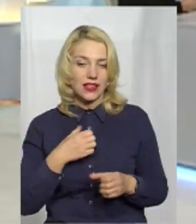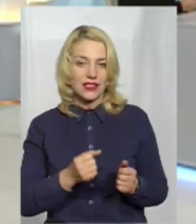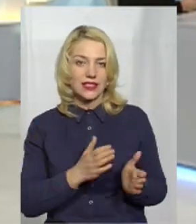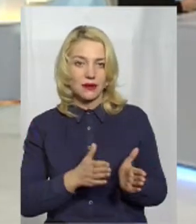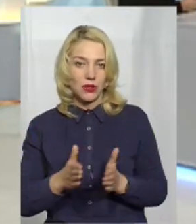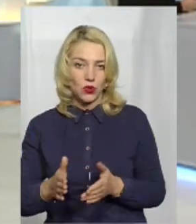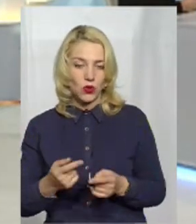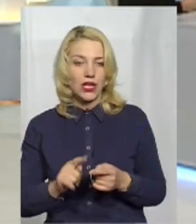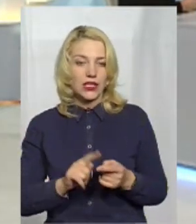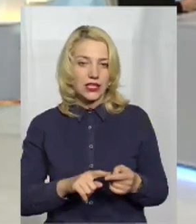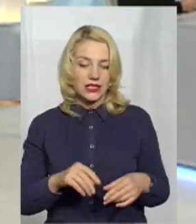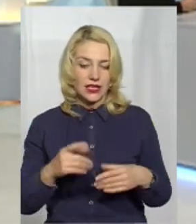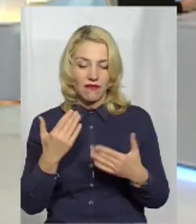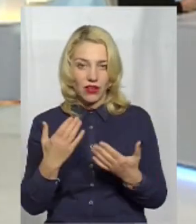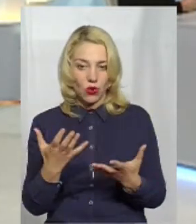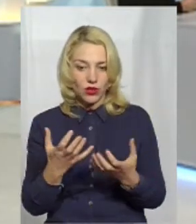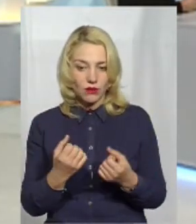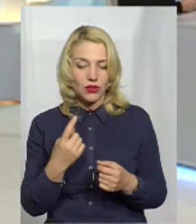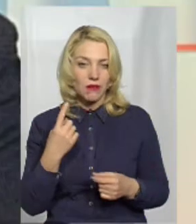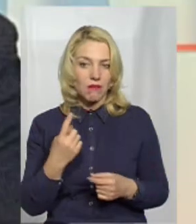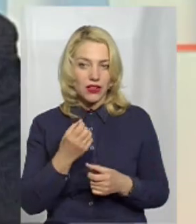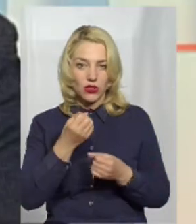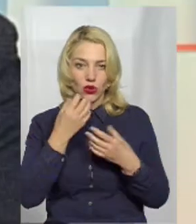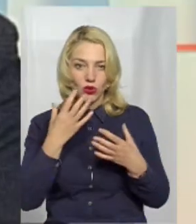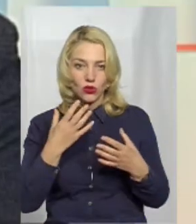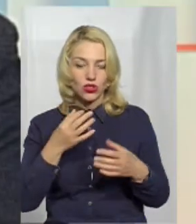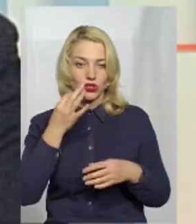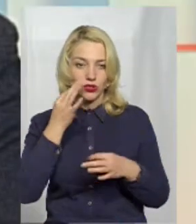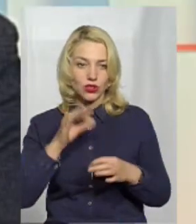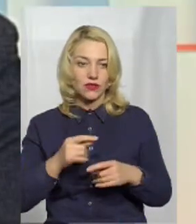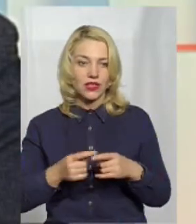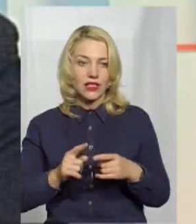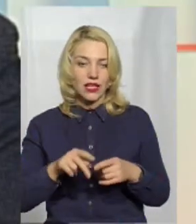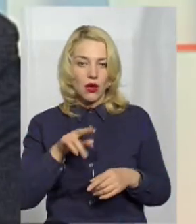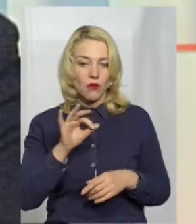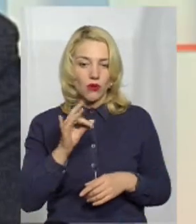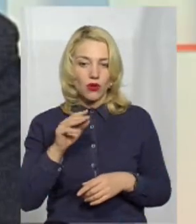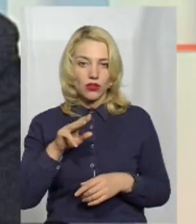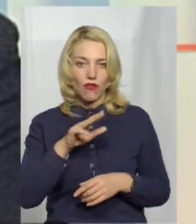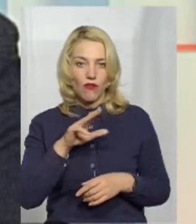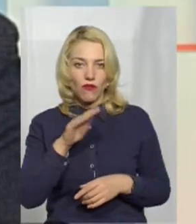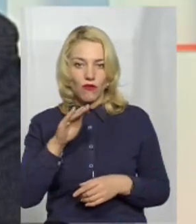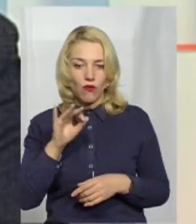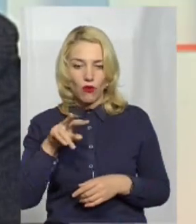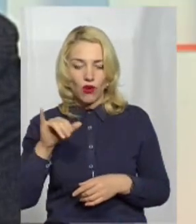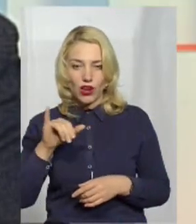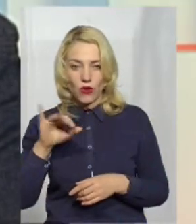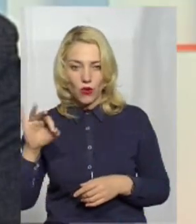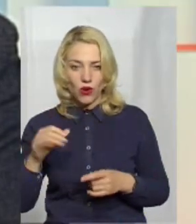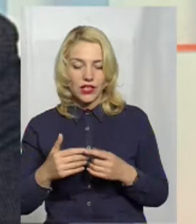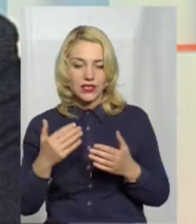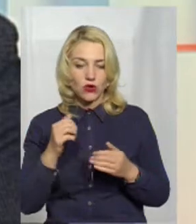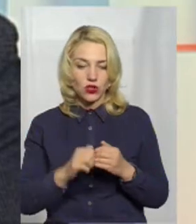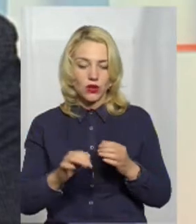це ви отримаєте перший якийсь такий хороший досвід, і це ваше портфоліо. Тобто, ви з кожним проєктом, ви будете